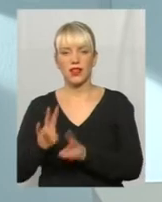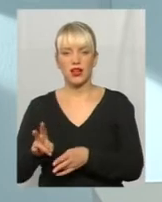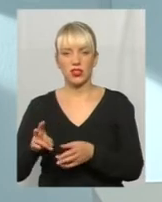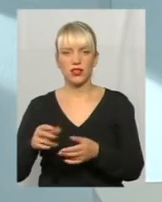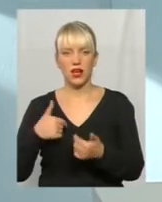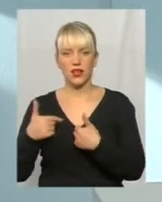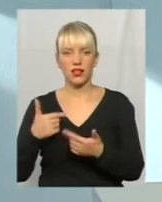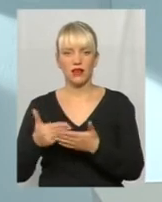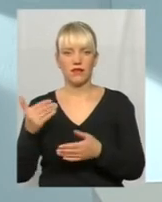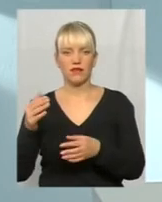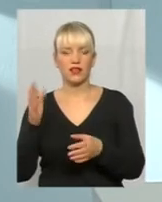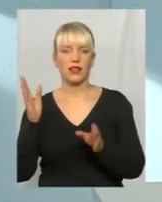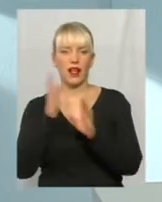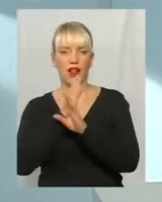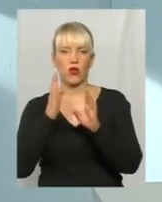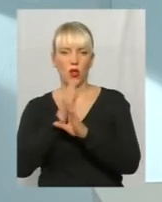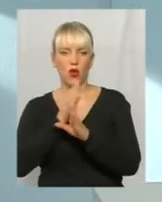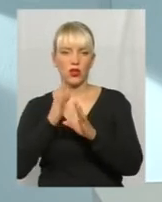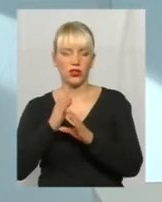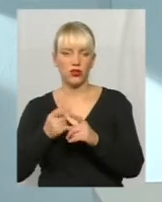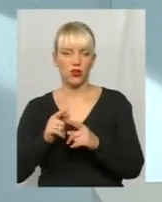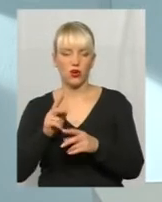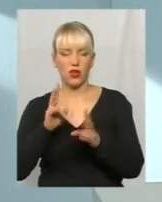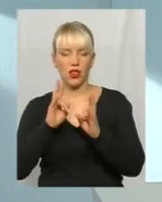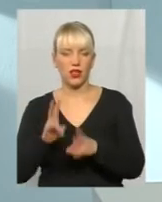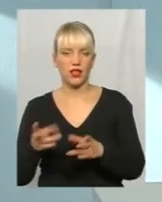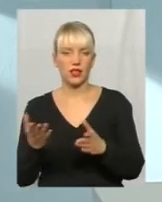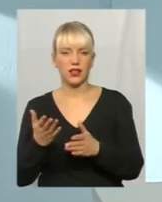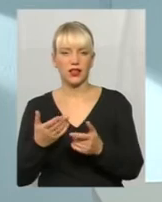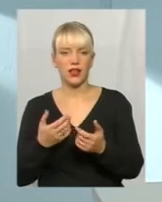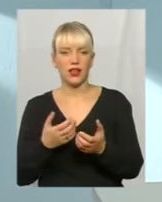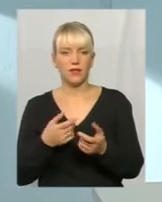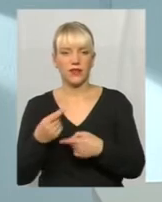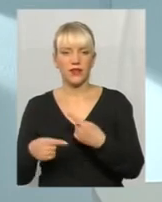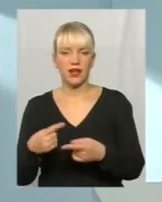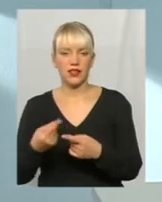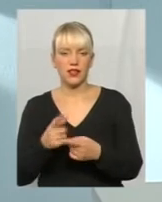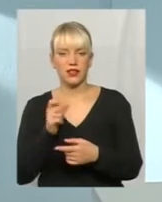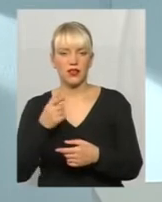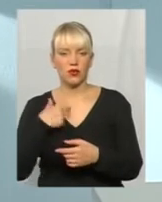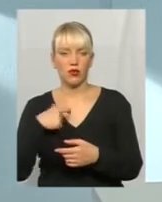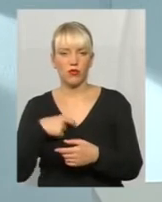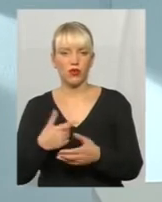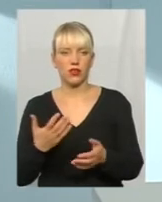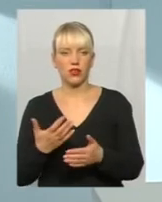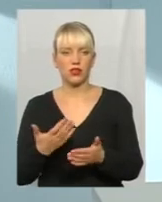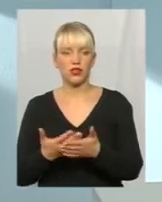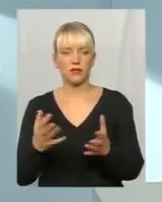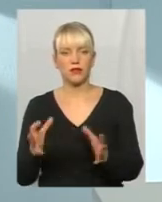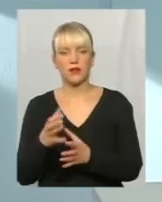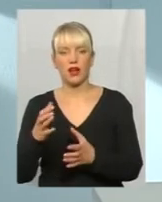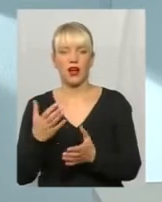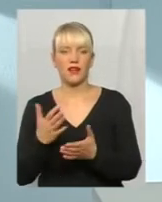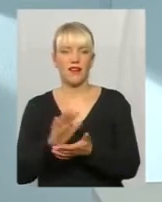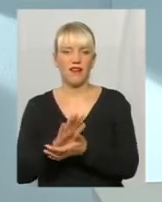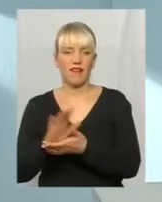екологічного лиха, який тягне за собою, якісь виробництва, зберігання відходів,